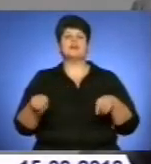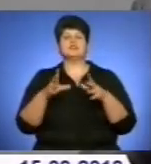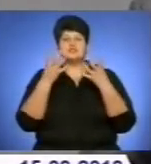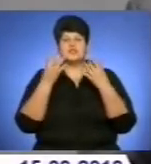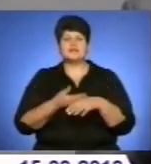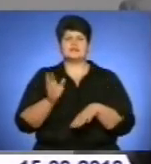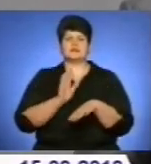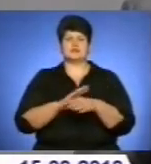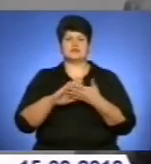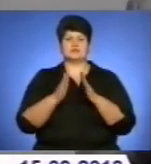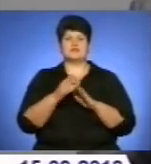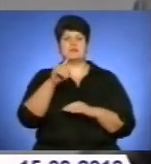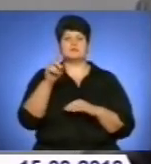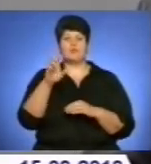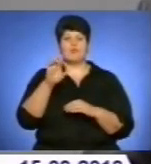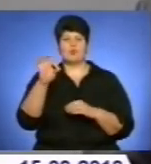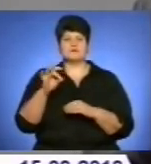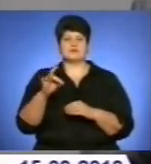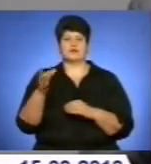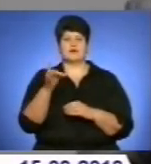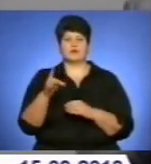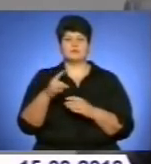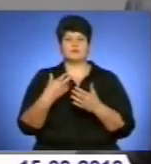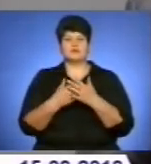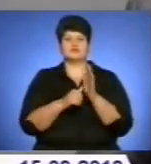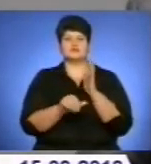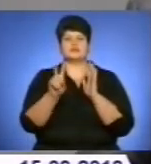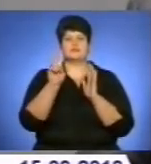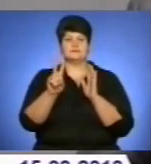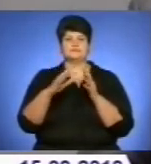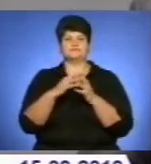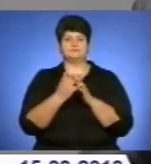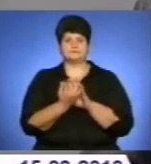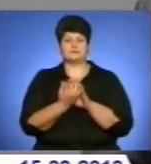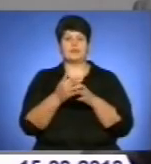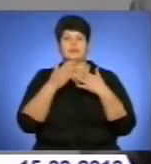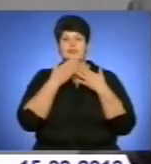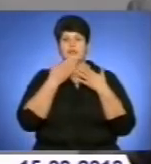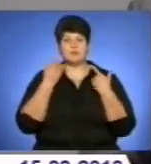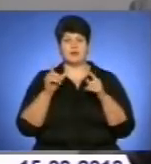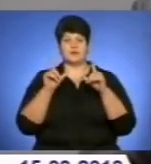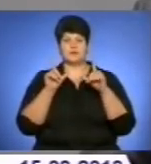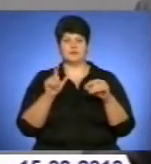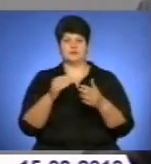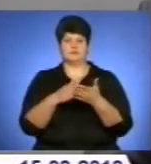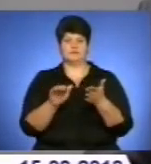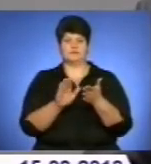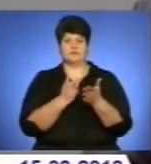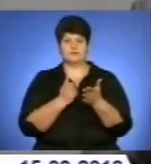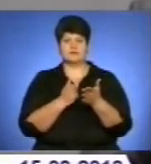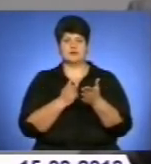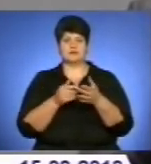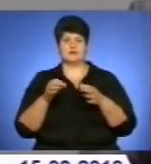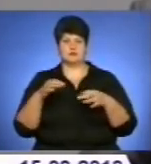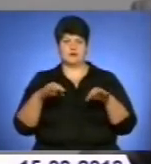населених пунктів без електричного струму. Як вже було сказано, до 9 населених пунктів на Бережанщині затруднений проїзд